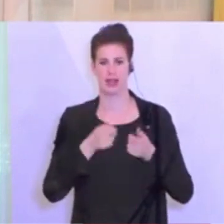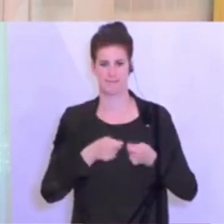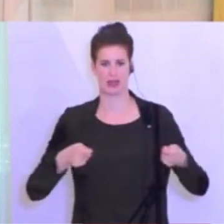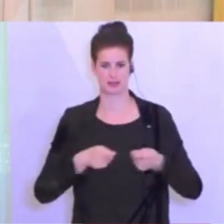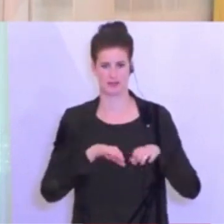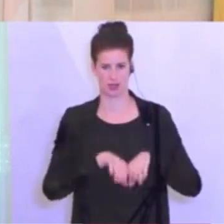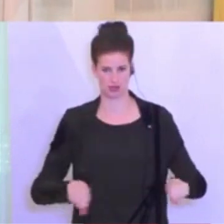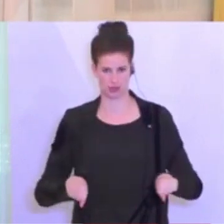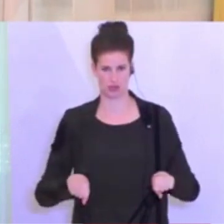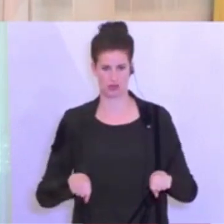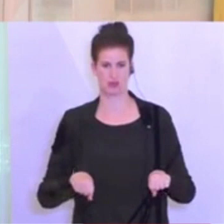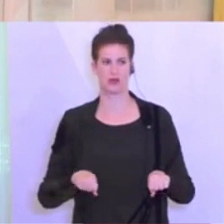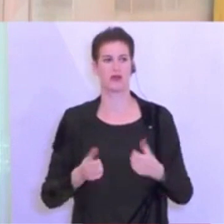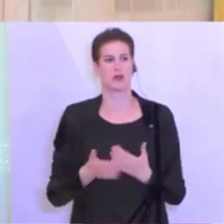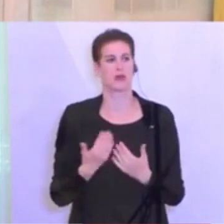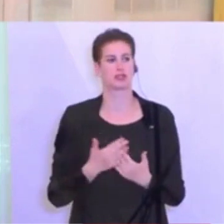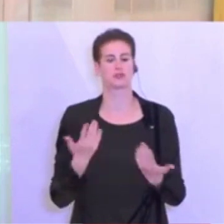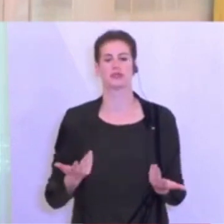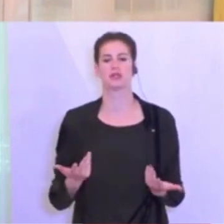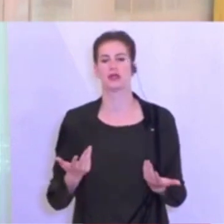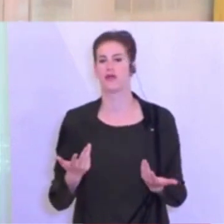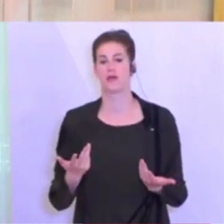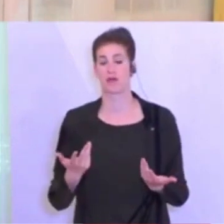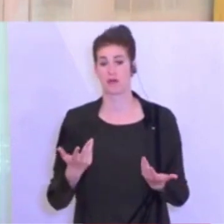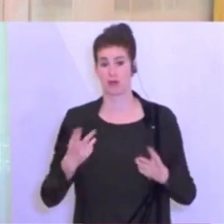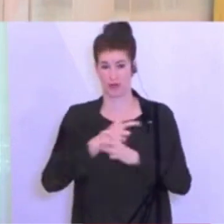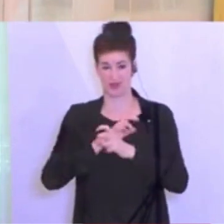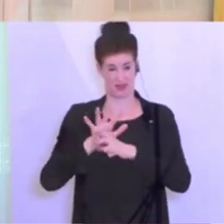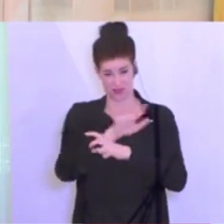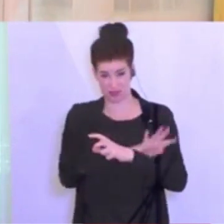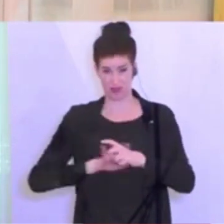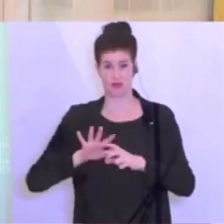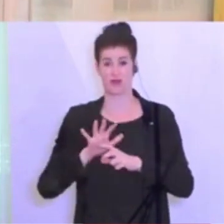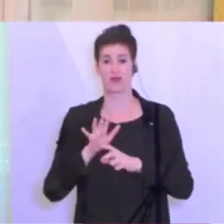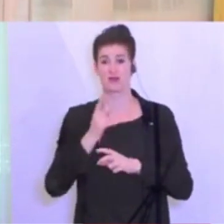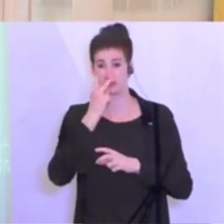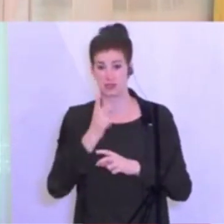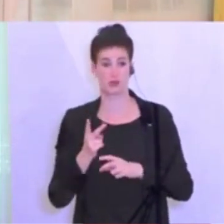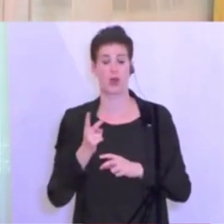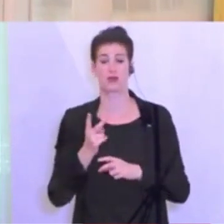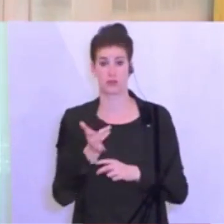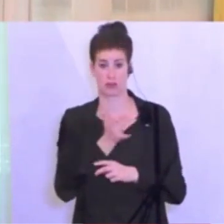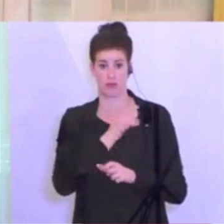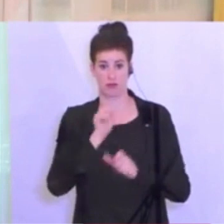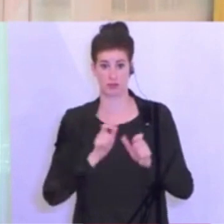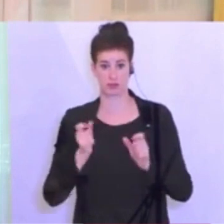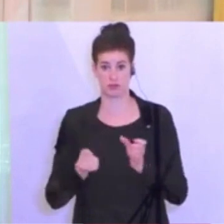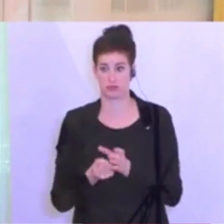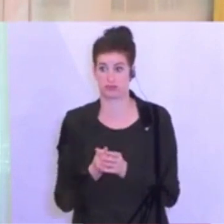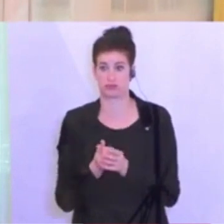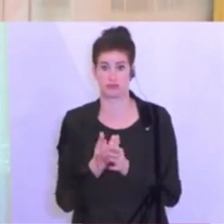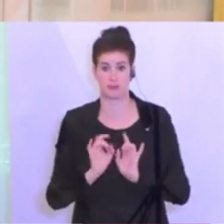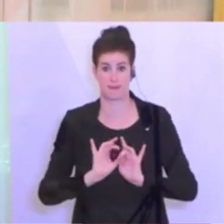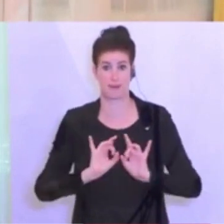erörtern. Wenn es hingegen ein Cluster ist, der sich über mehrere Bundesländer zieht, dann werden wir überlegen müssen, wie wir das gemeinsam